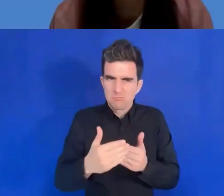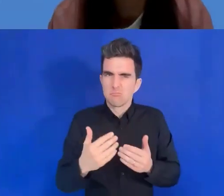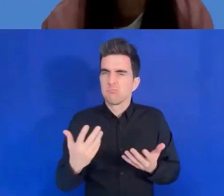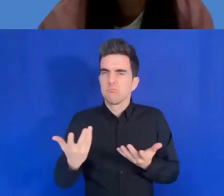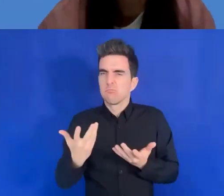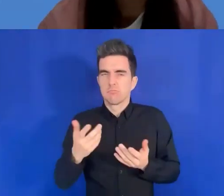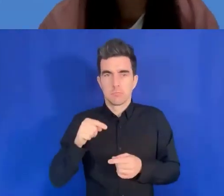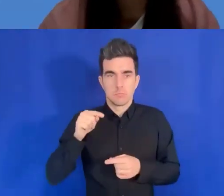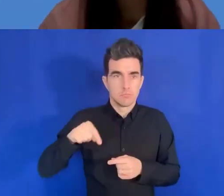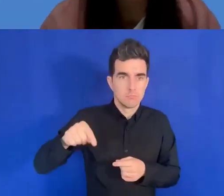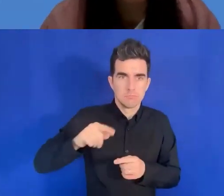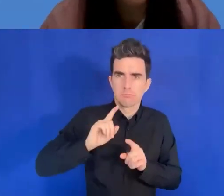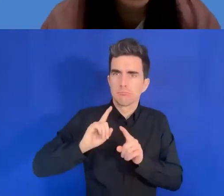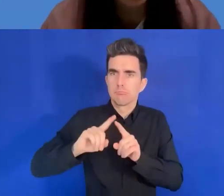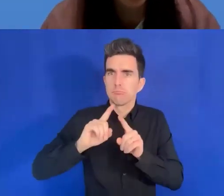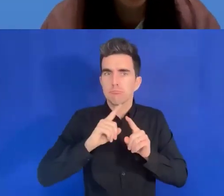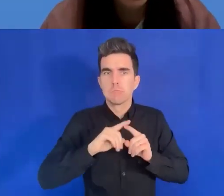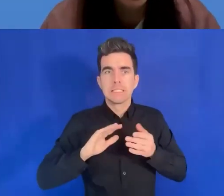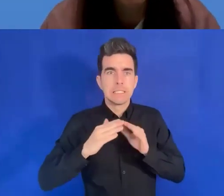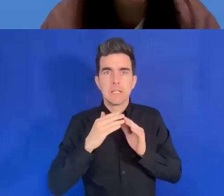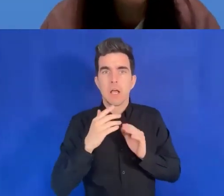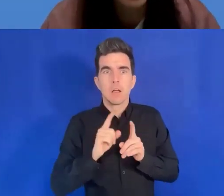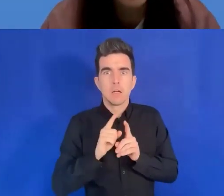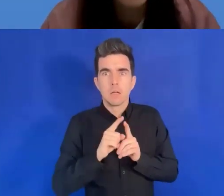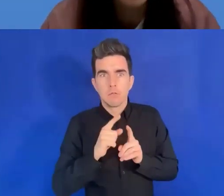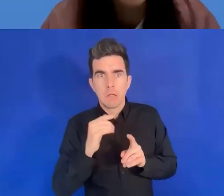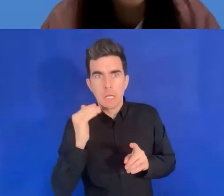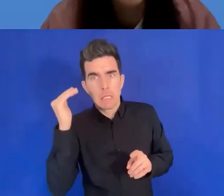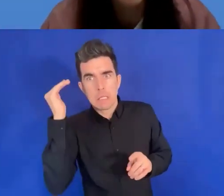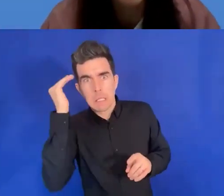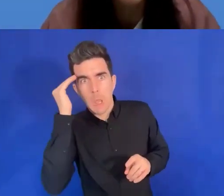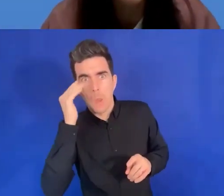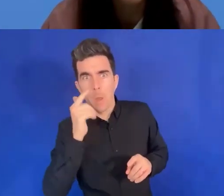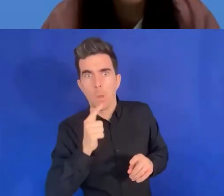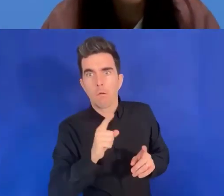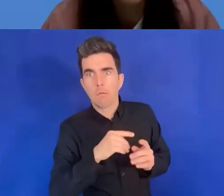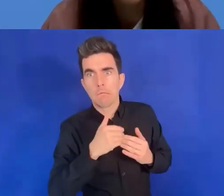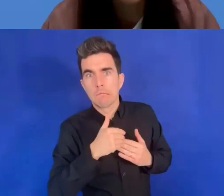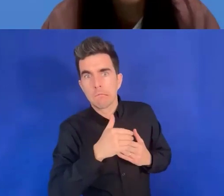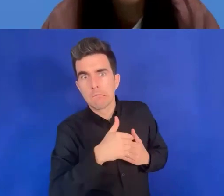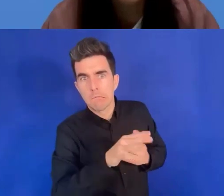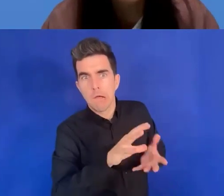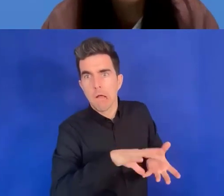inclusives et qui peuvent résoudre le problème des personnes en situation de handicap.